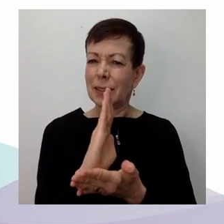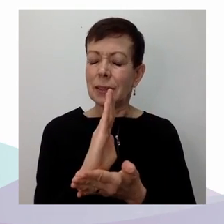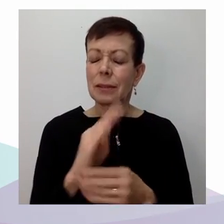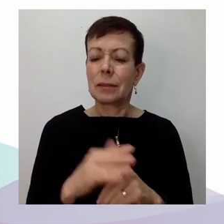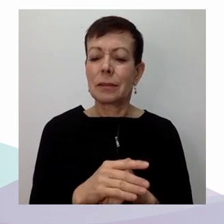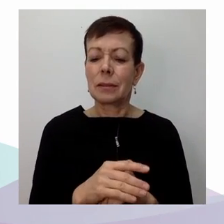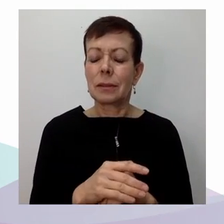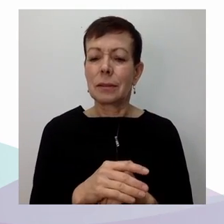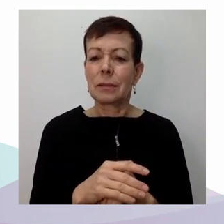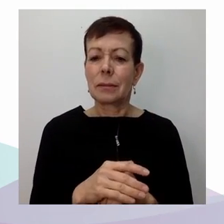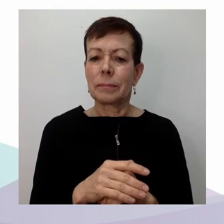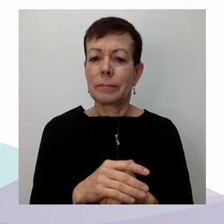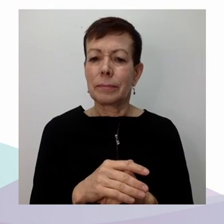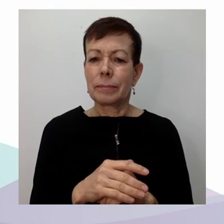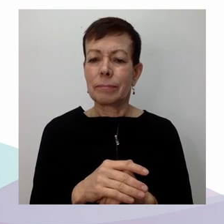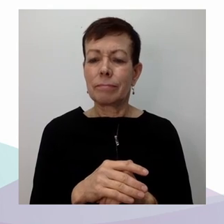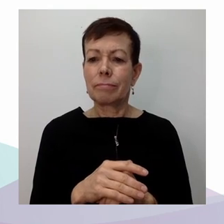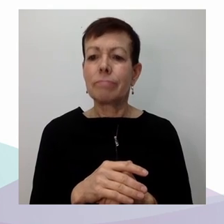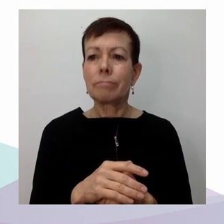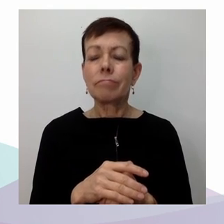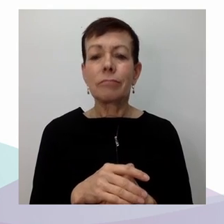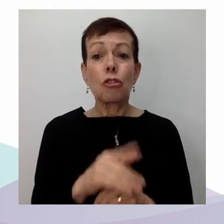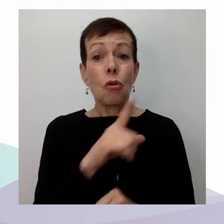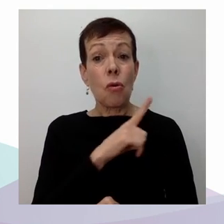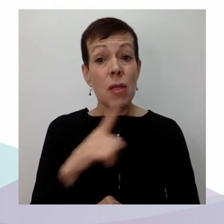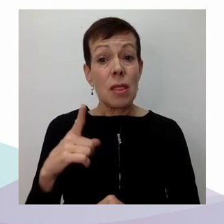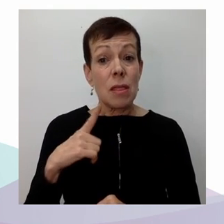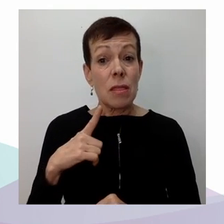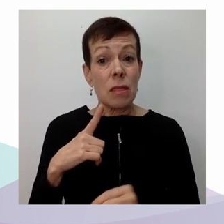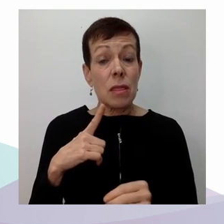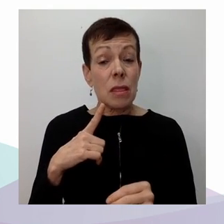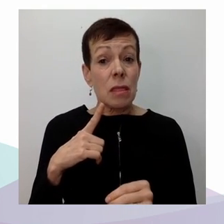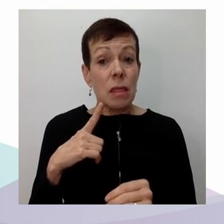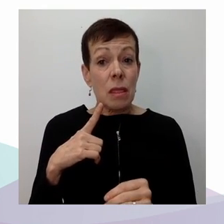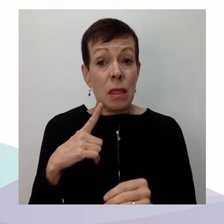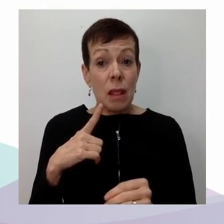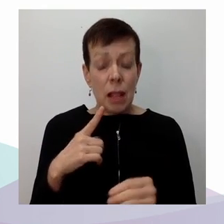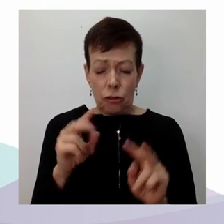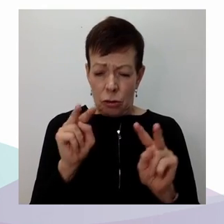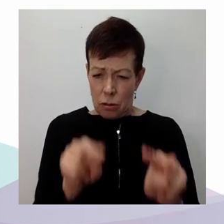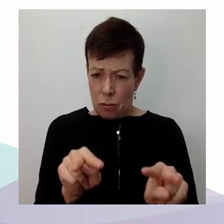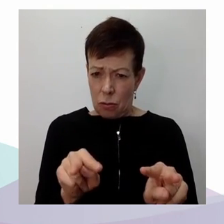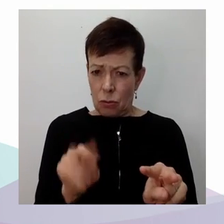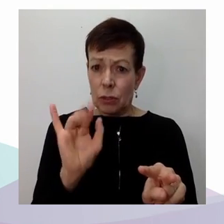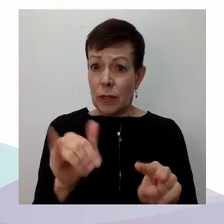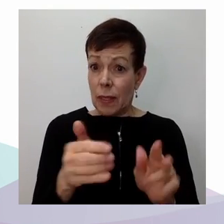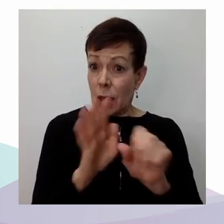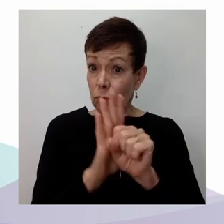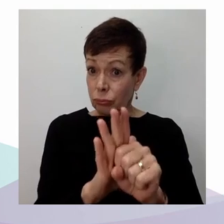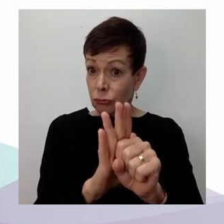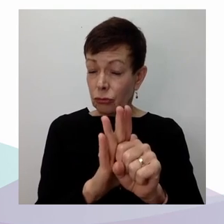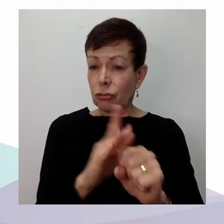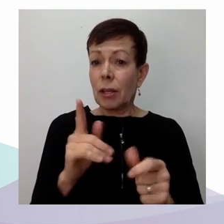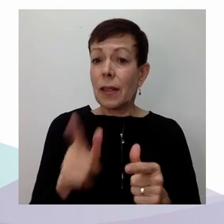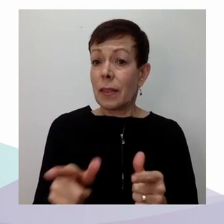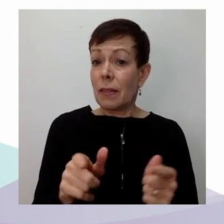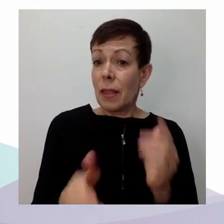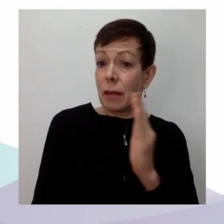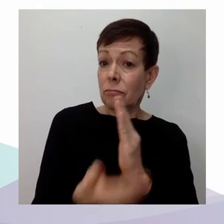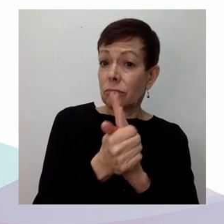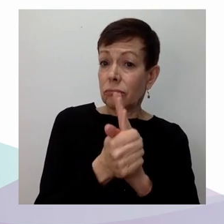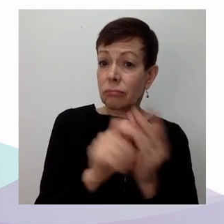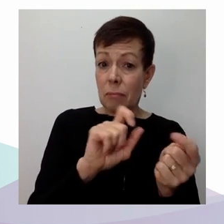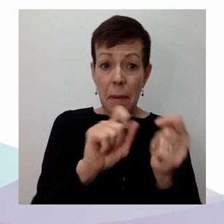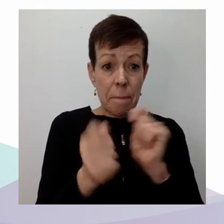Et on constate, voilà, que par exemple, dans le cadre d'une commission parlementaire, le